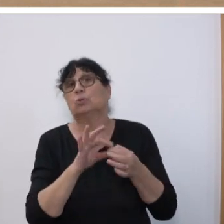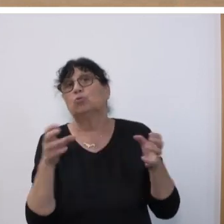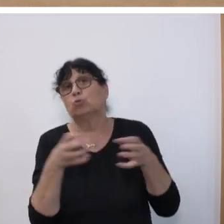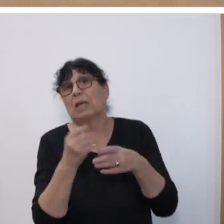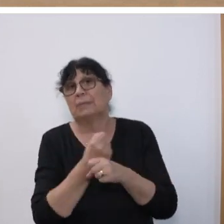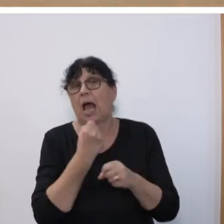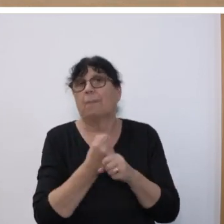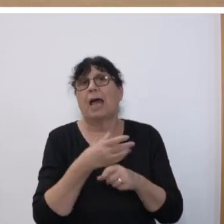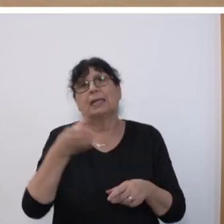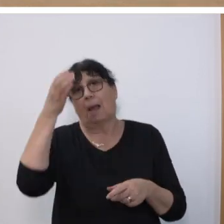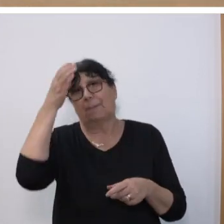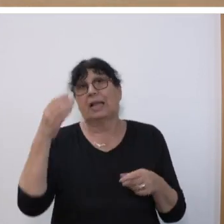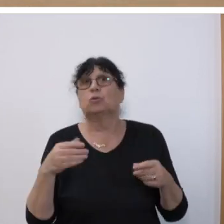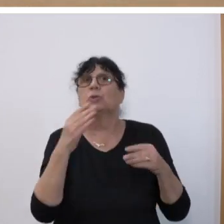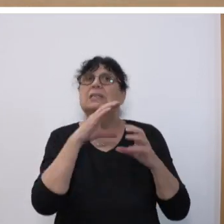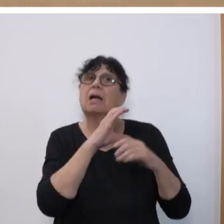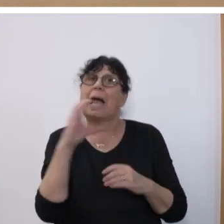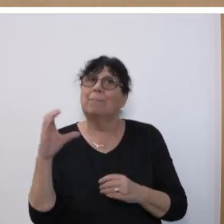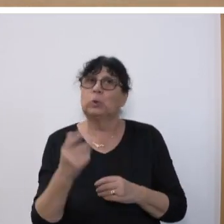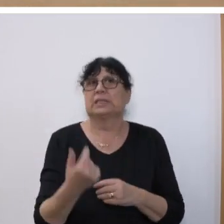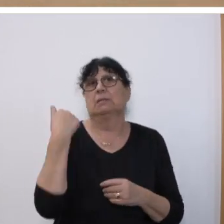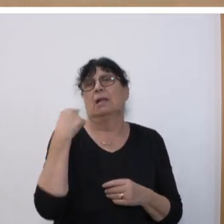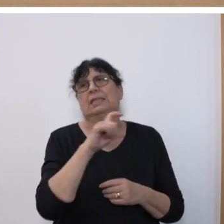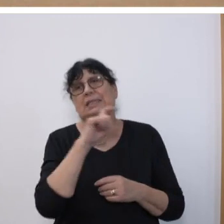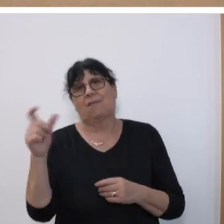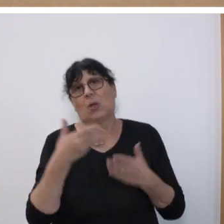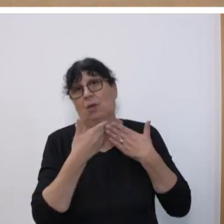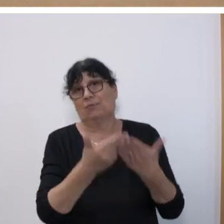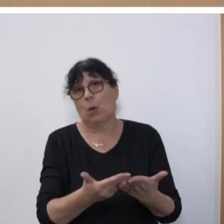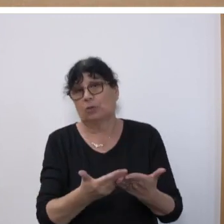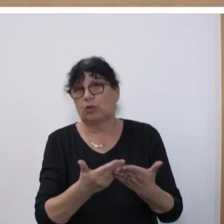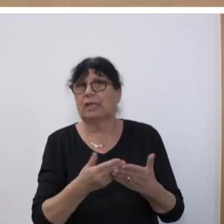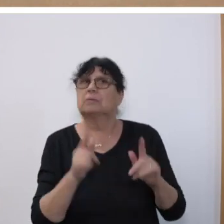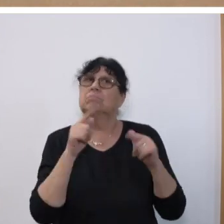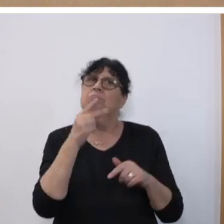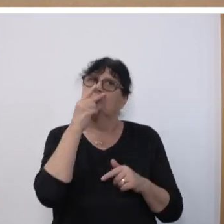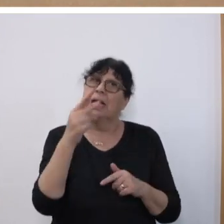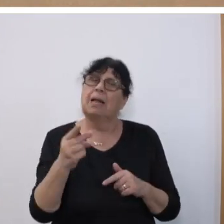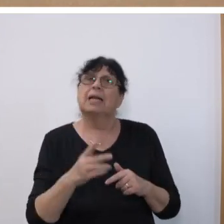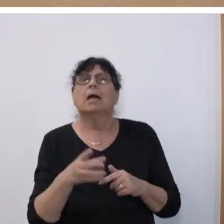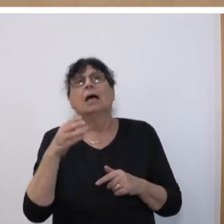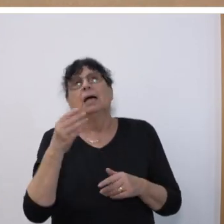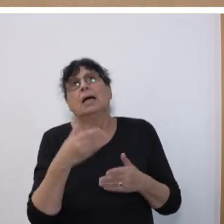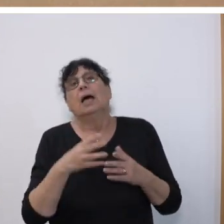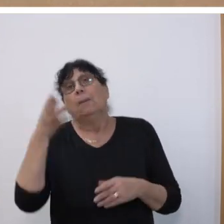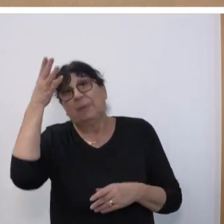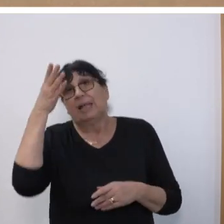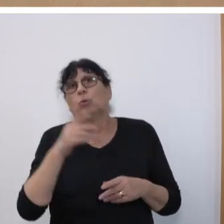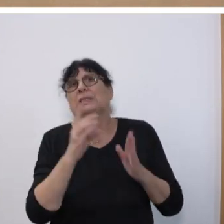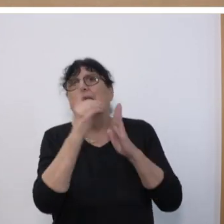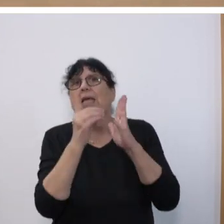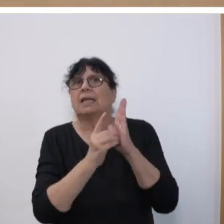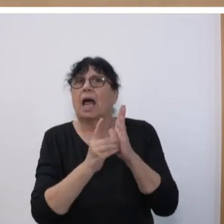mit unserem Bildungscampus, den wir in der vergangenen Woche vorgestellt haben. Auch hier haben wir mit Blick auf die Bildungsdigitalisierung mit Frau Dr.